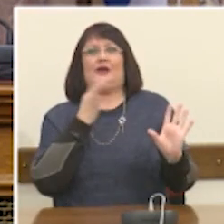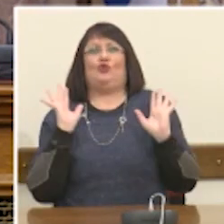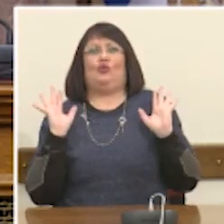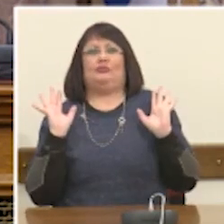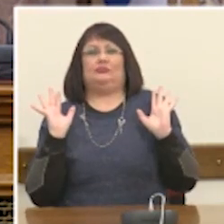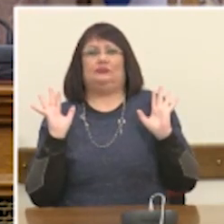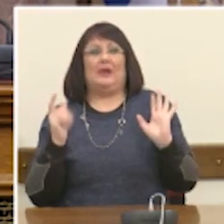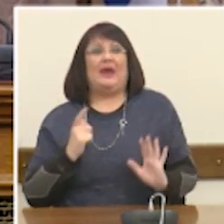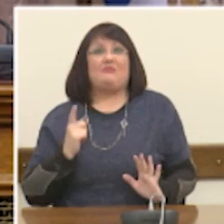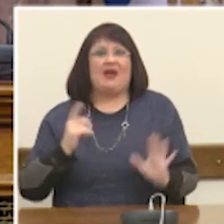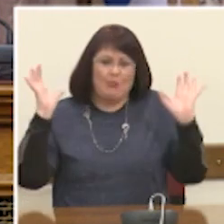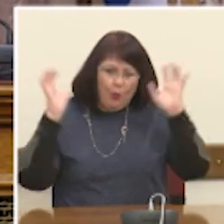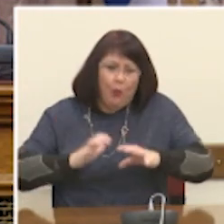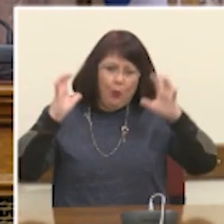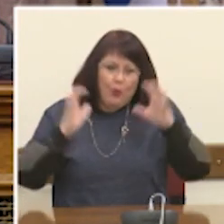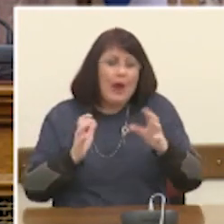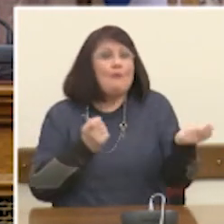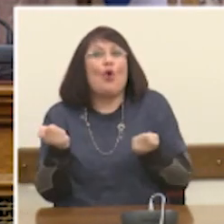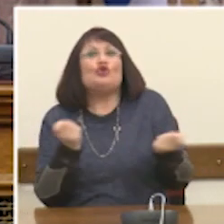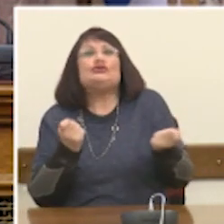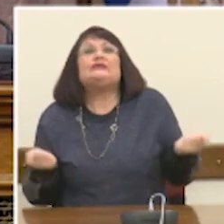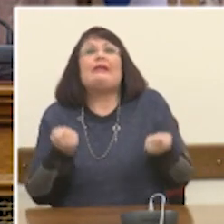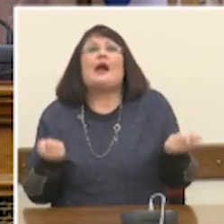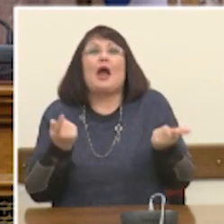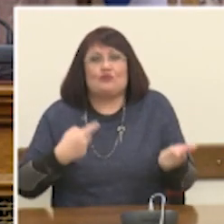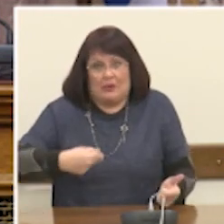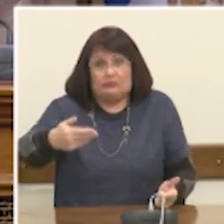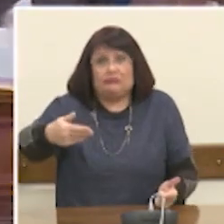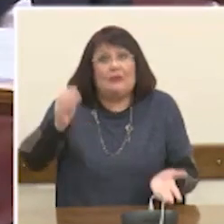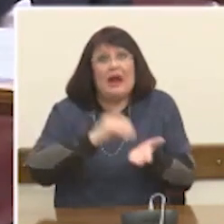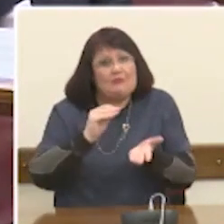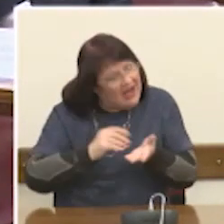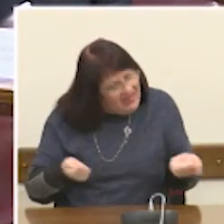ότι θα είναι όλο ένα και πιο τακτικά.